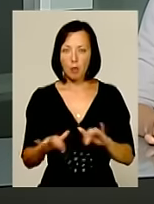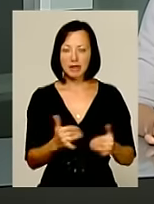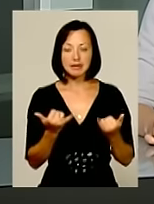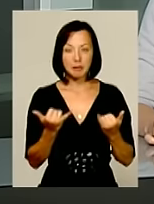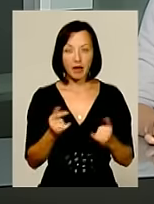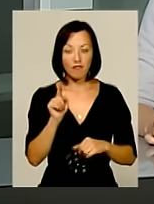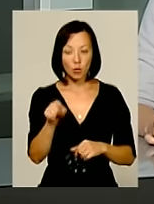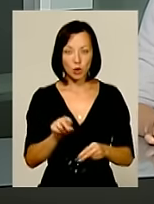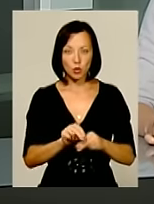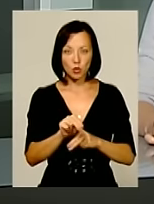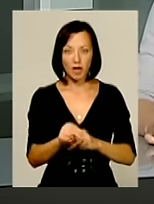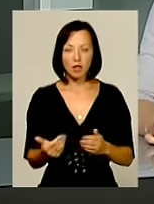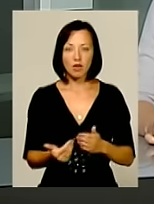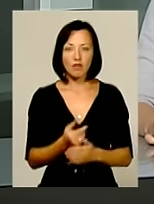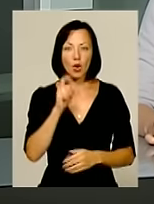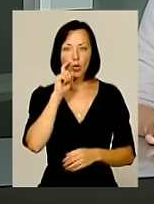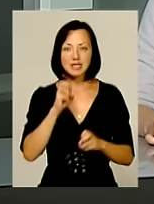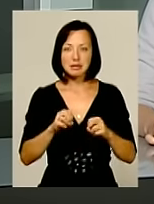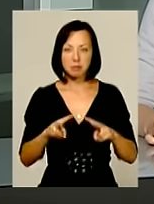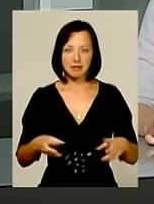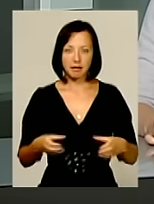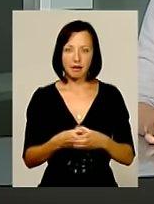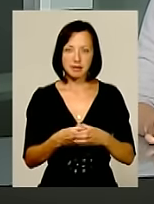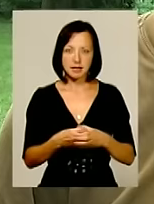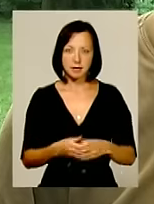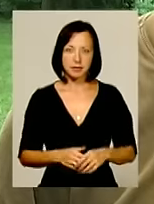саме вони готуватимуть новий український спецназ».